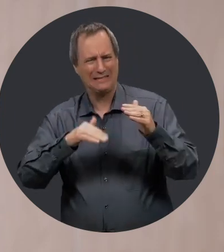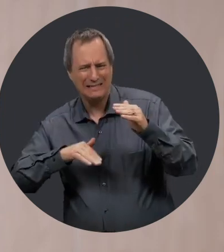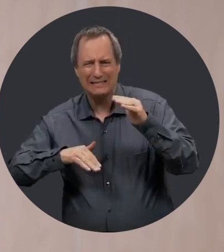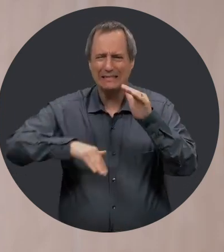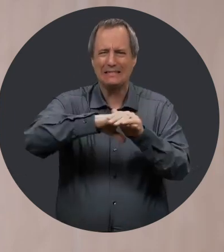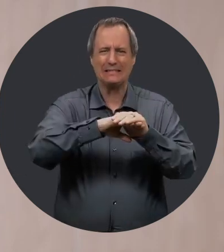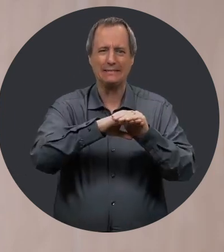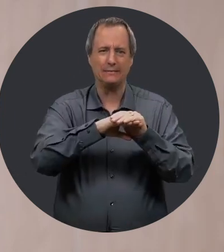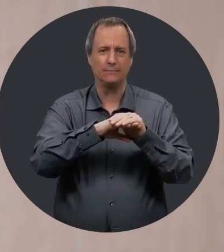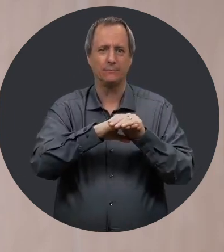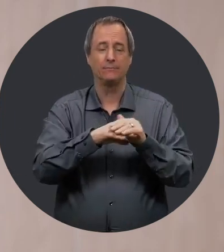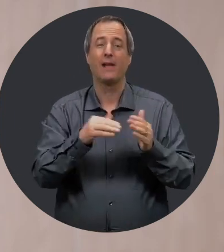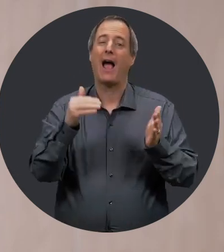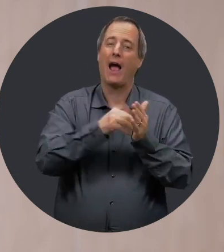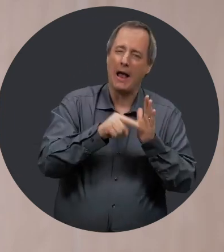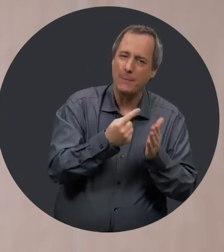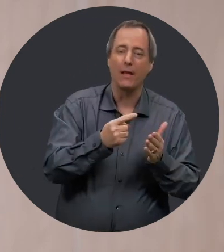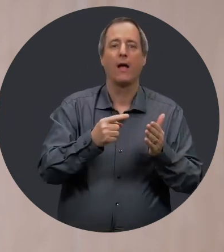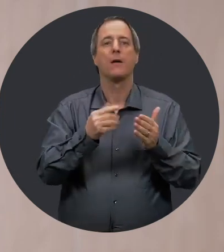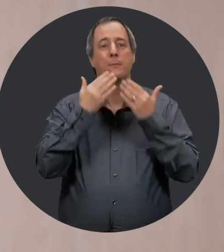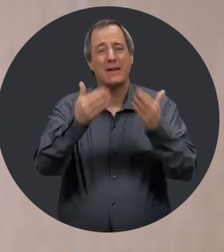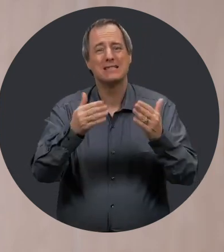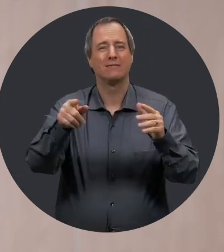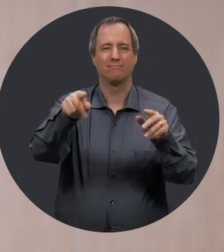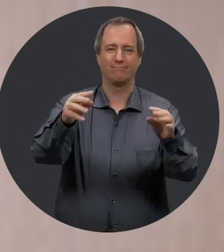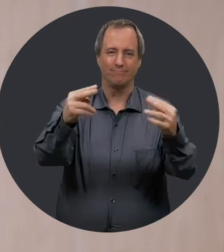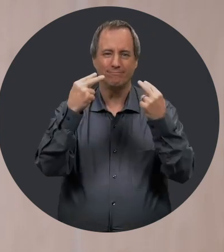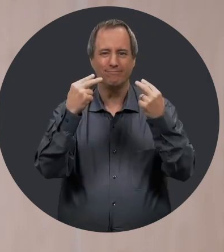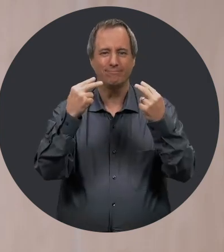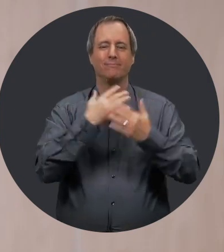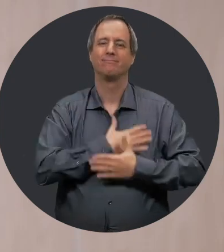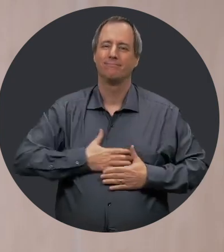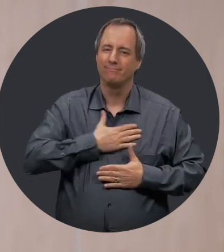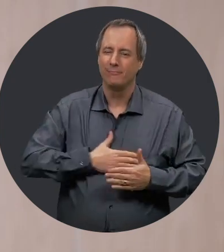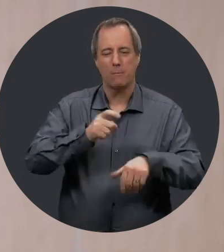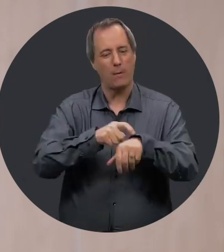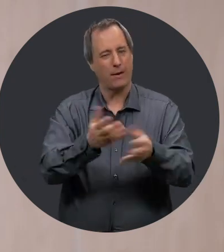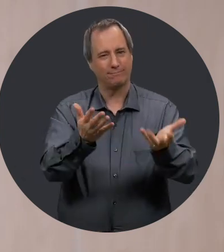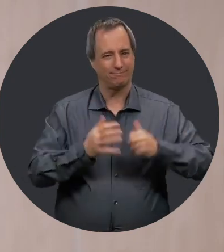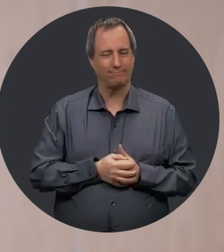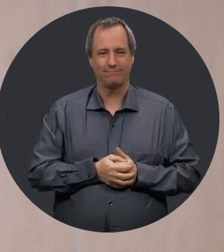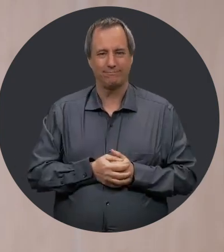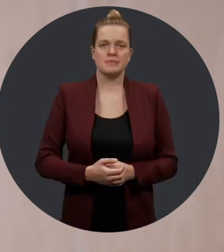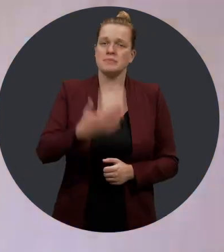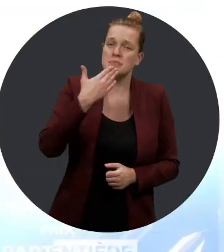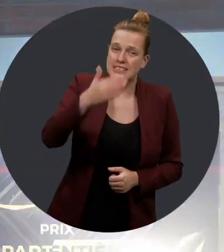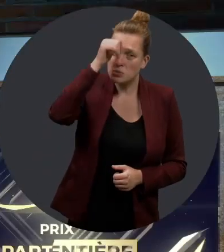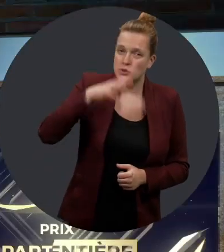puisse être à la hauteur de votre mérite. Encore une fois, merci de votre écoute et passez de très agréables moments.